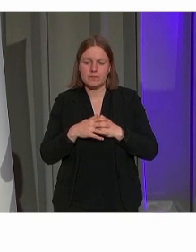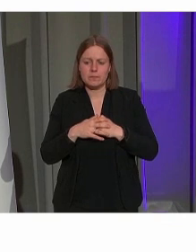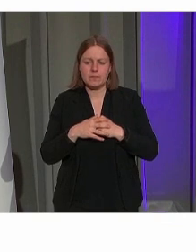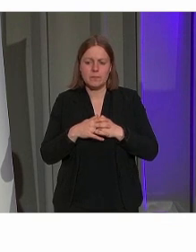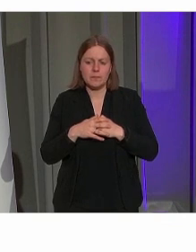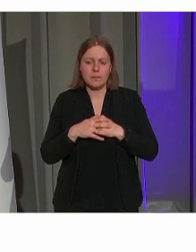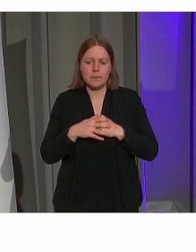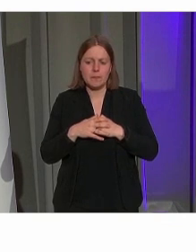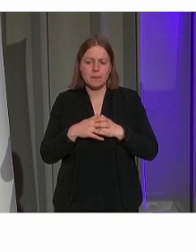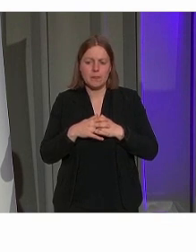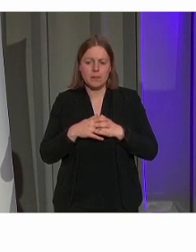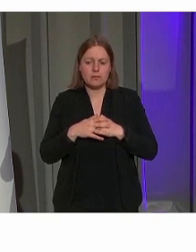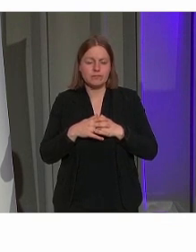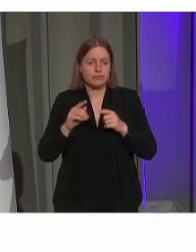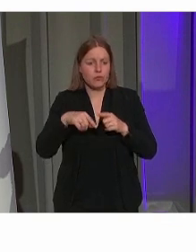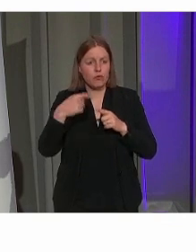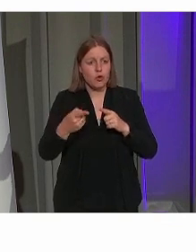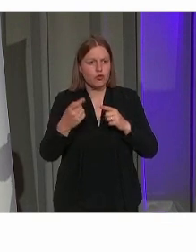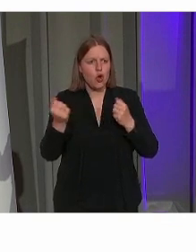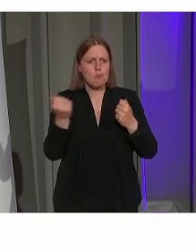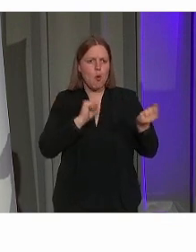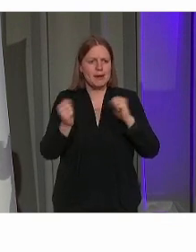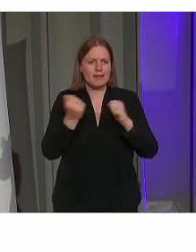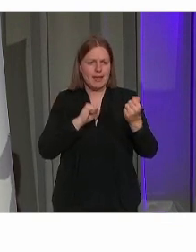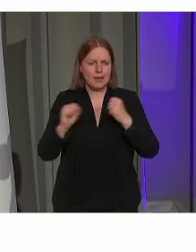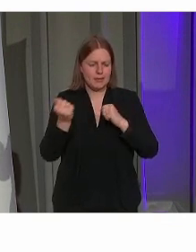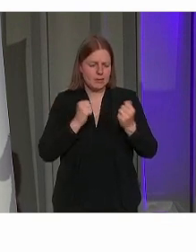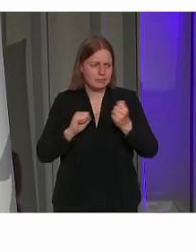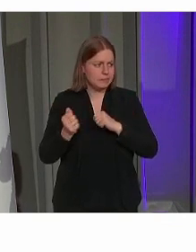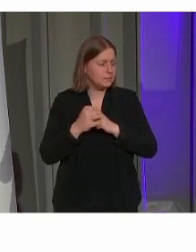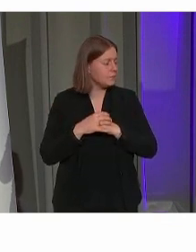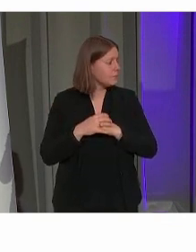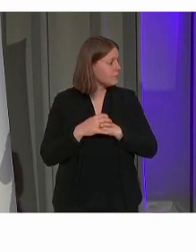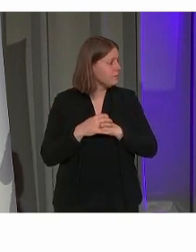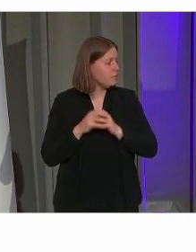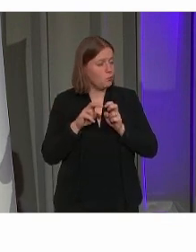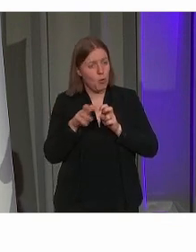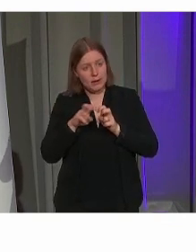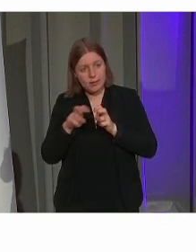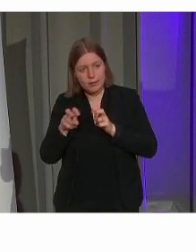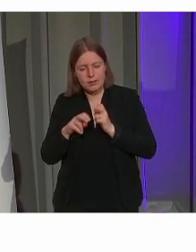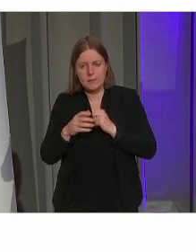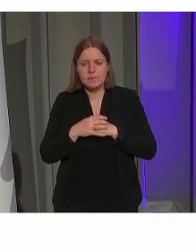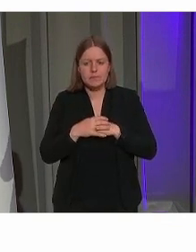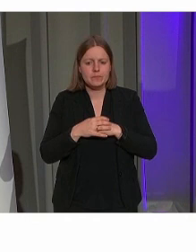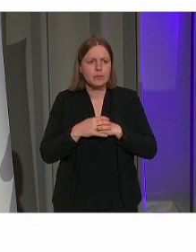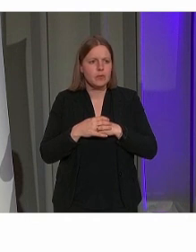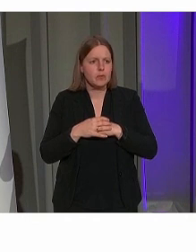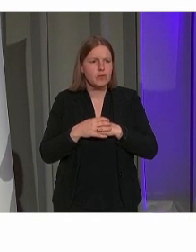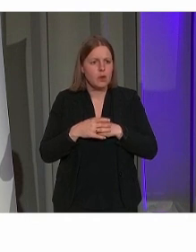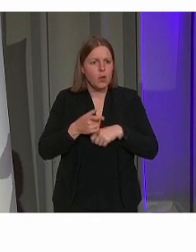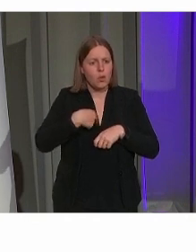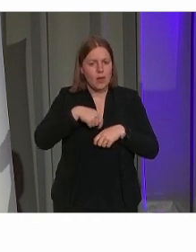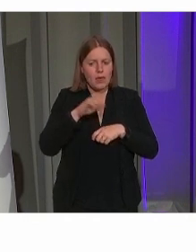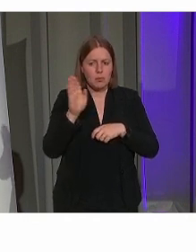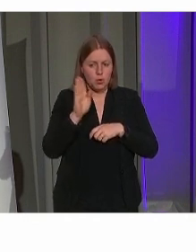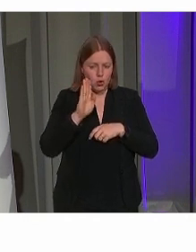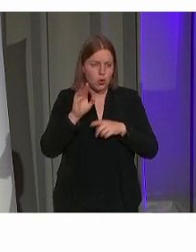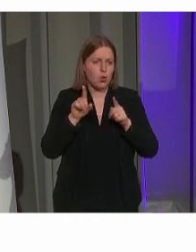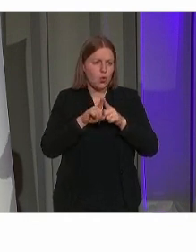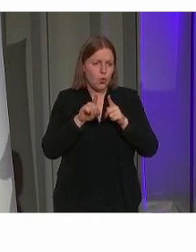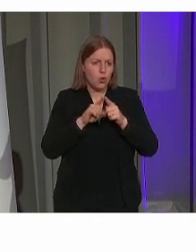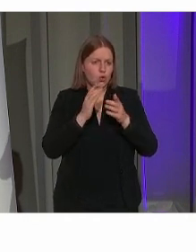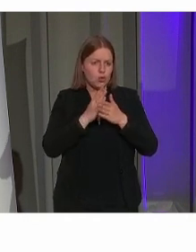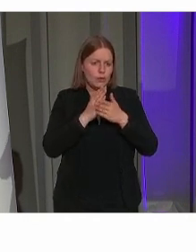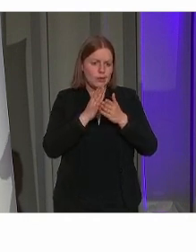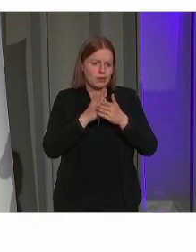Dan ga ik even over naar mobiliteit. Wij zijn een van de gemeentes die ook ingetekend hebben op